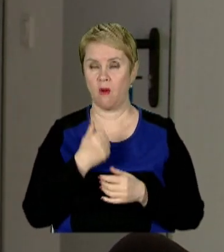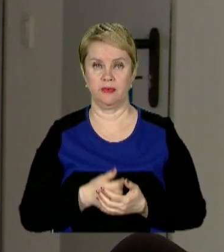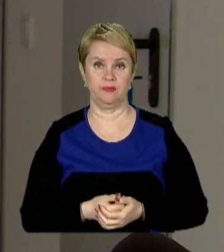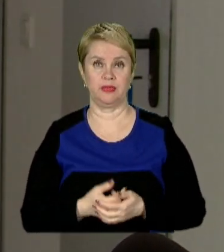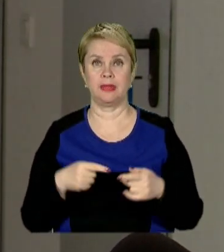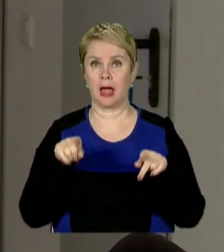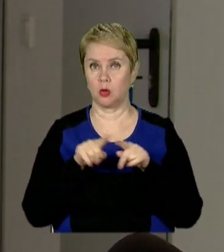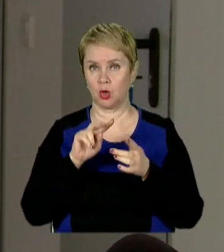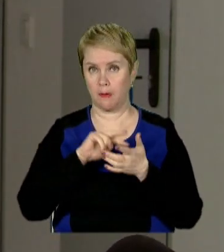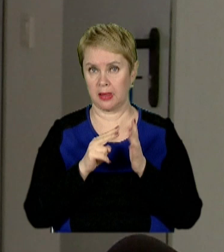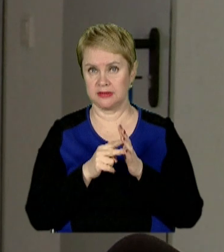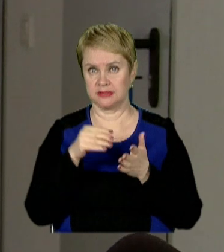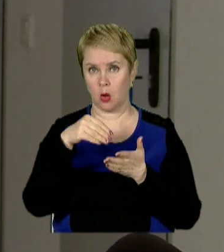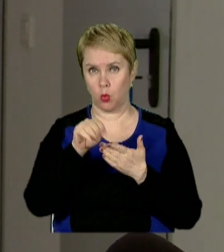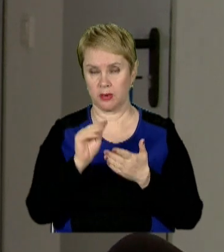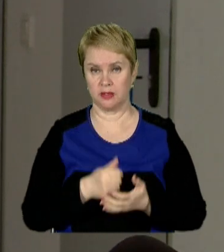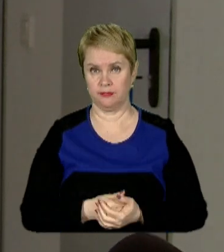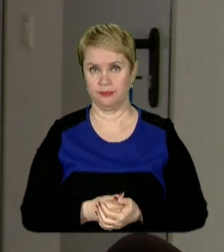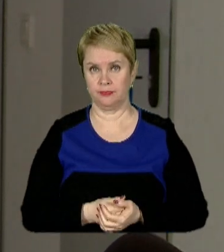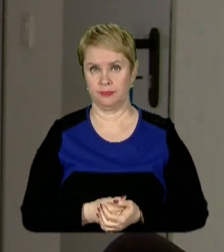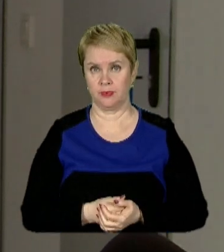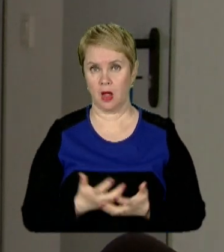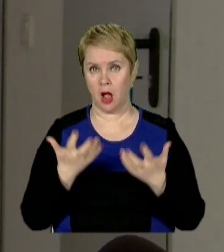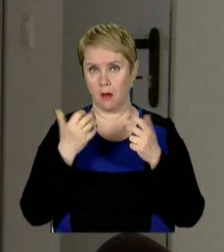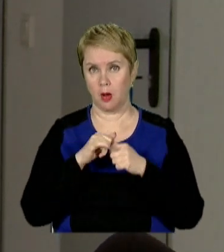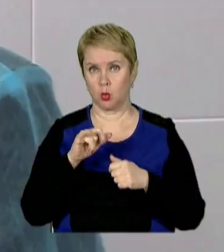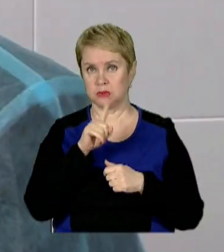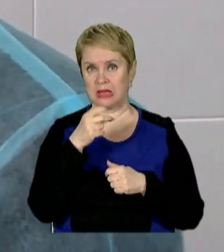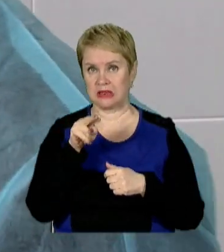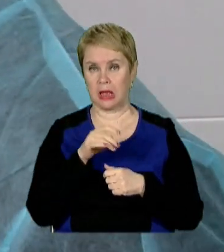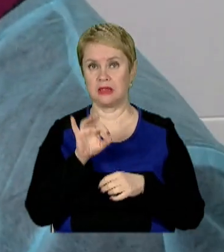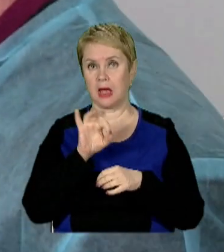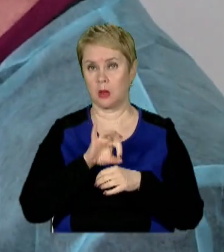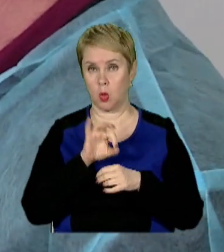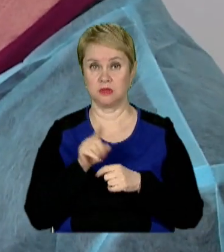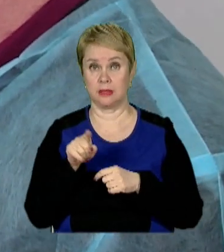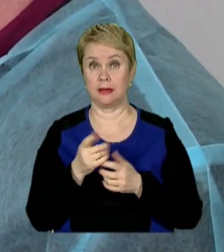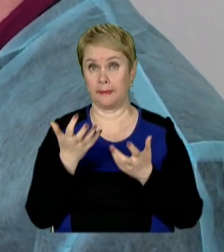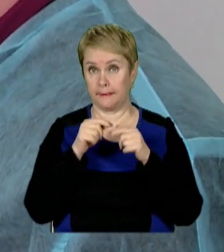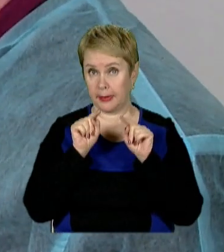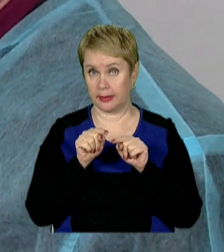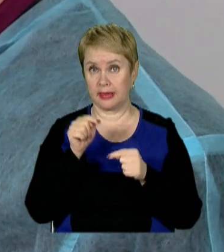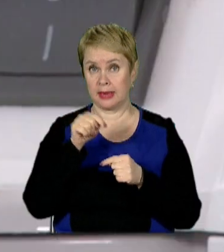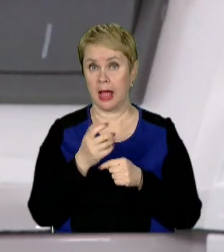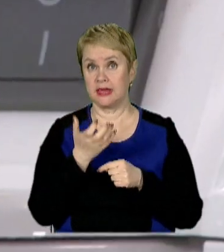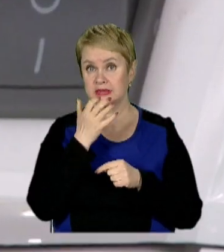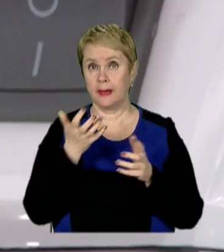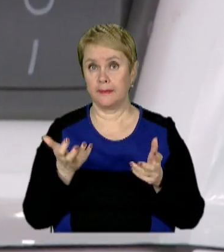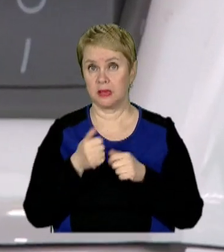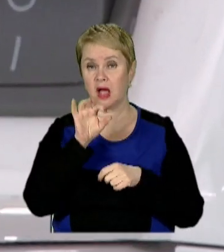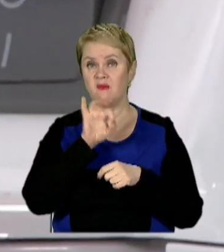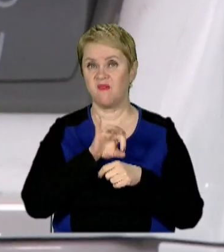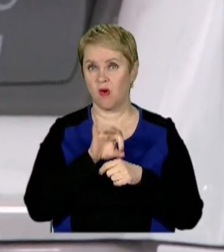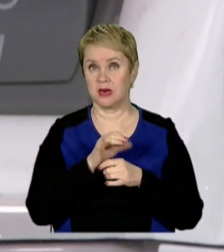Також плануємо закупити апарат УЗД-діагностики. Ось цей прилад, призначений для кисневої підтримки